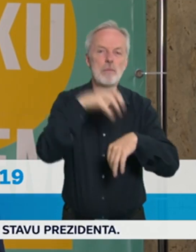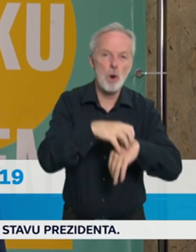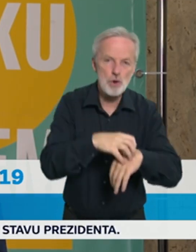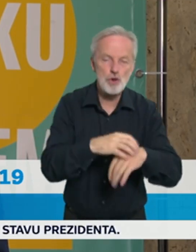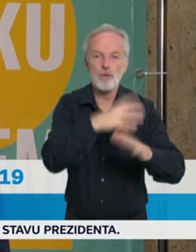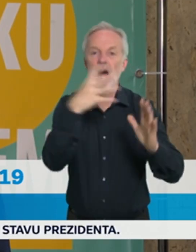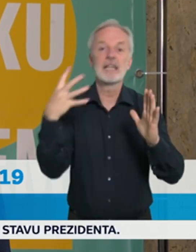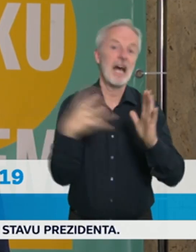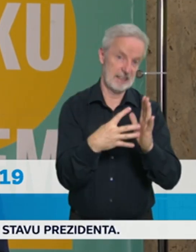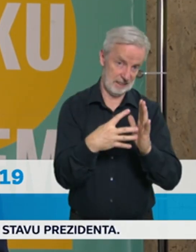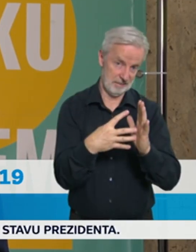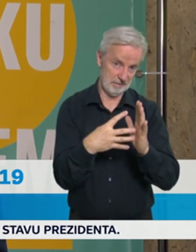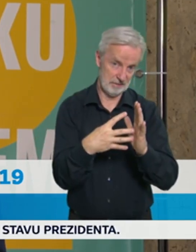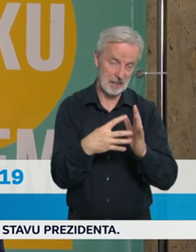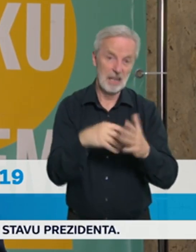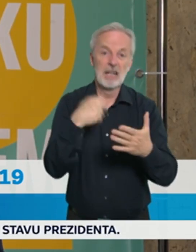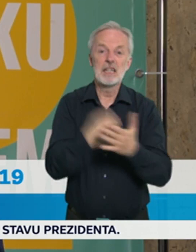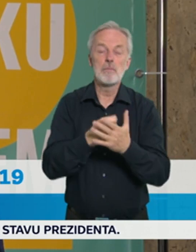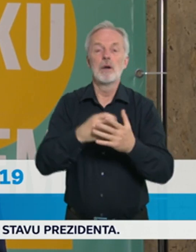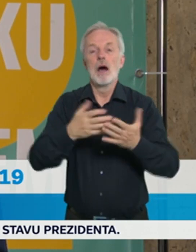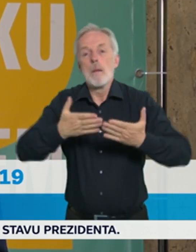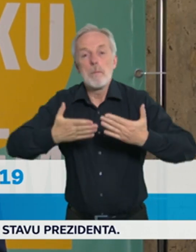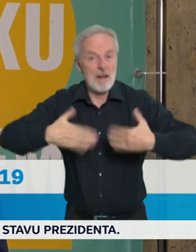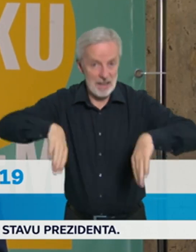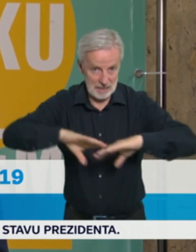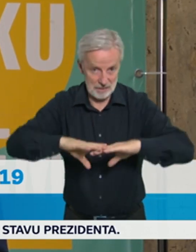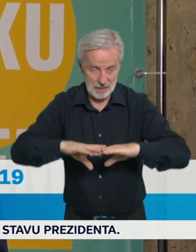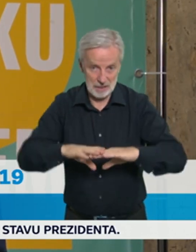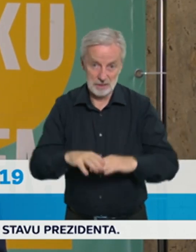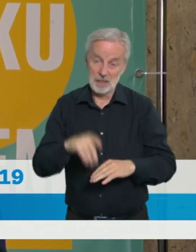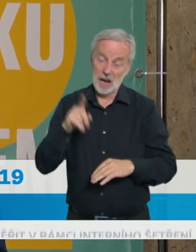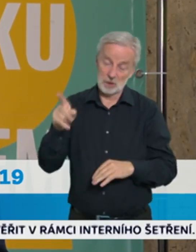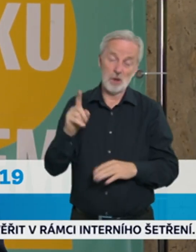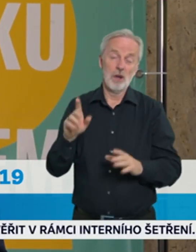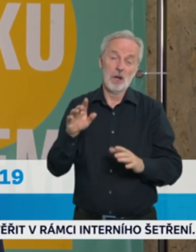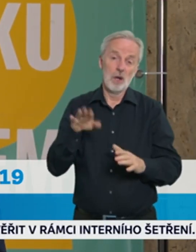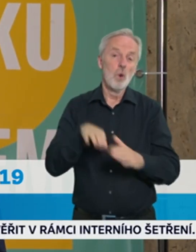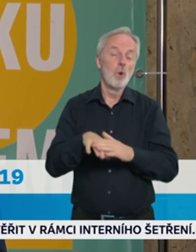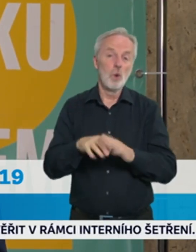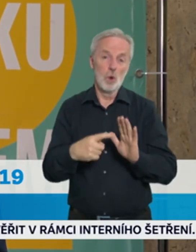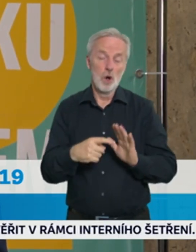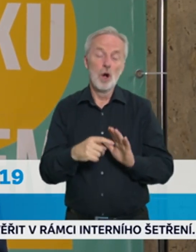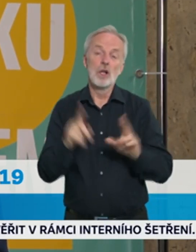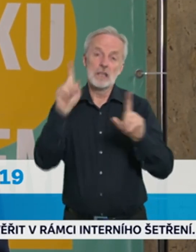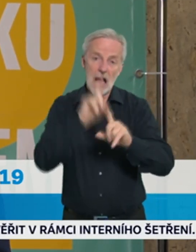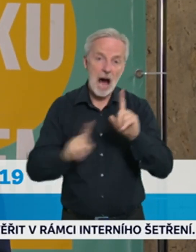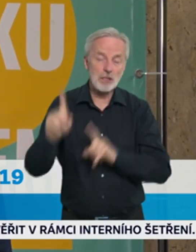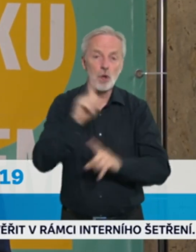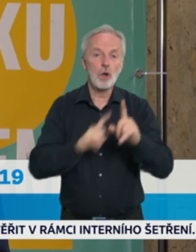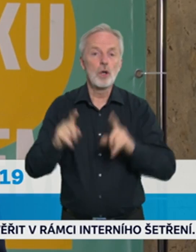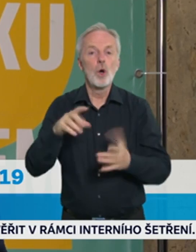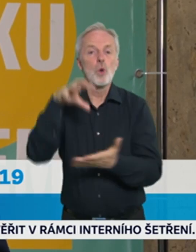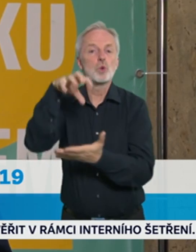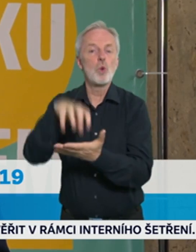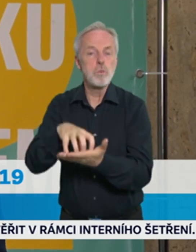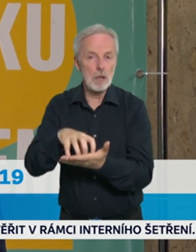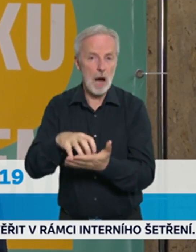říci, že toto je stanovisko i klinické skupiny ministerstva zdravotnictví, která jednoznačně